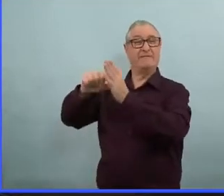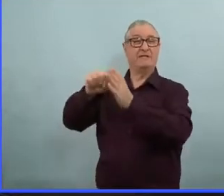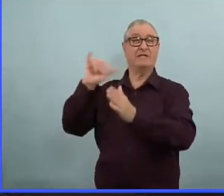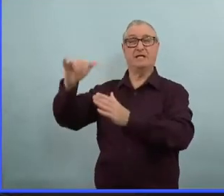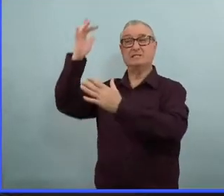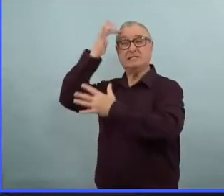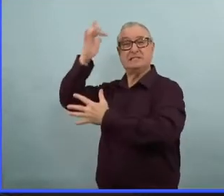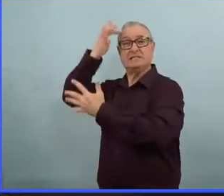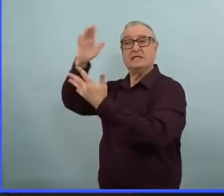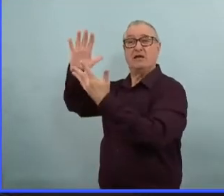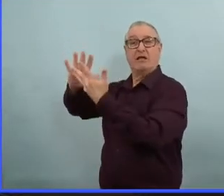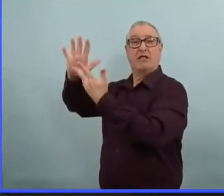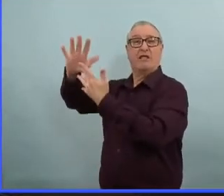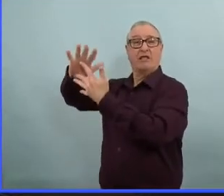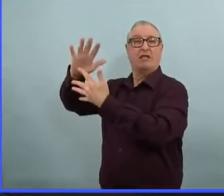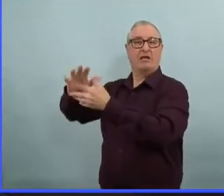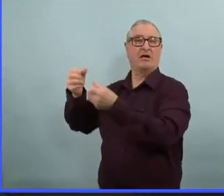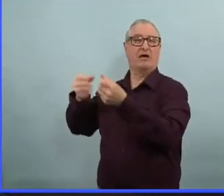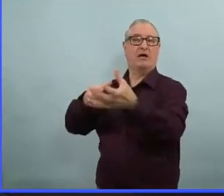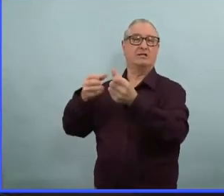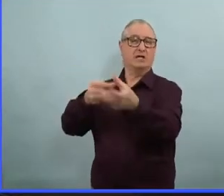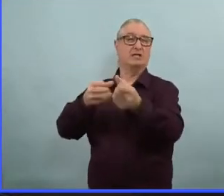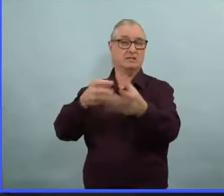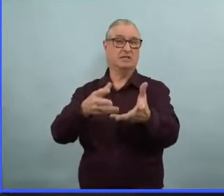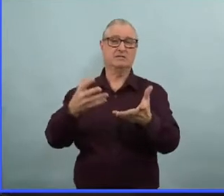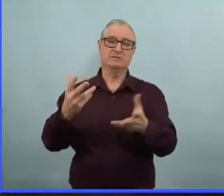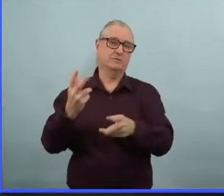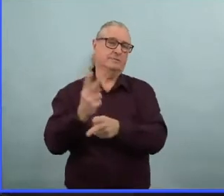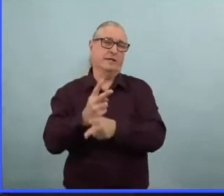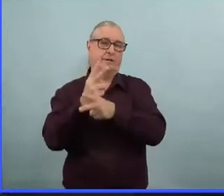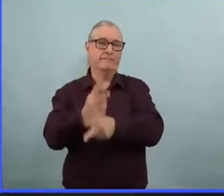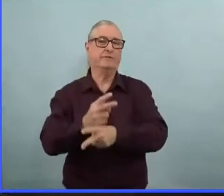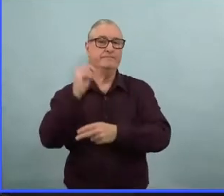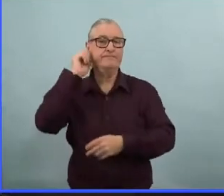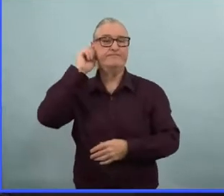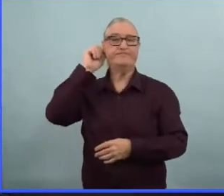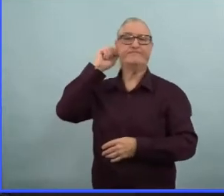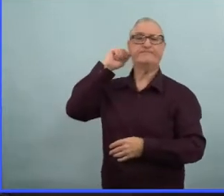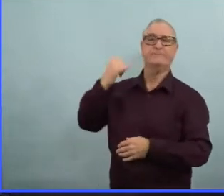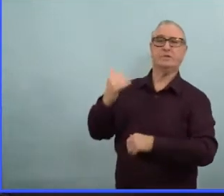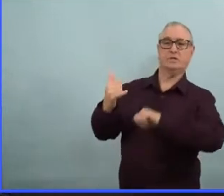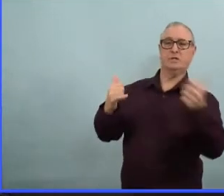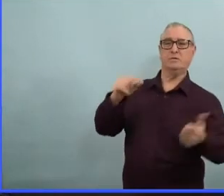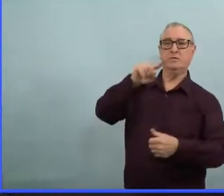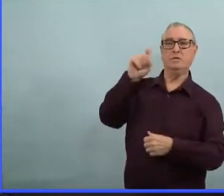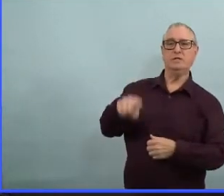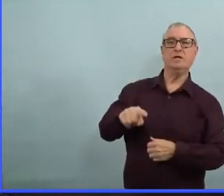Alors, nous n'avons pas eu la formule de deux bulles familiales, comme c'était le cas dans d'autres provinces, ici au Manitoba,